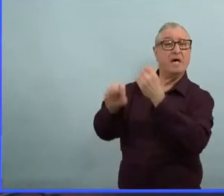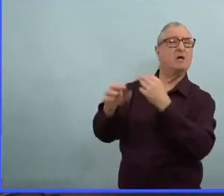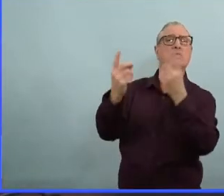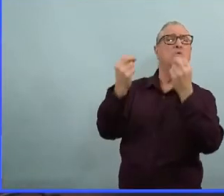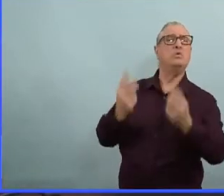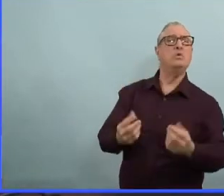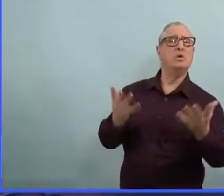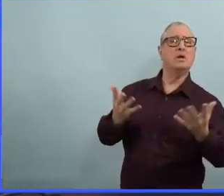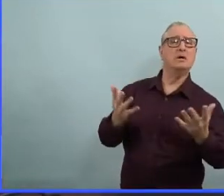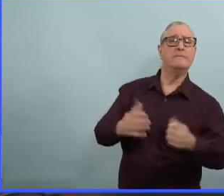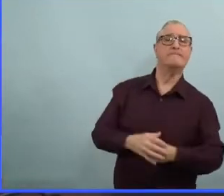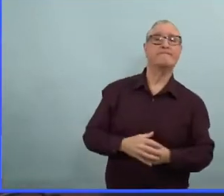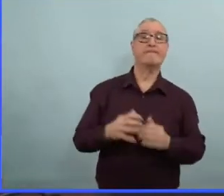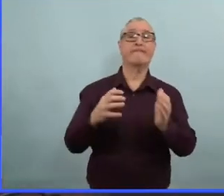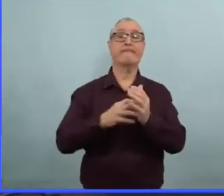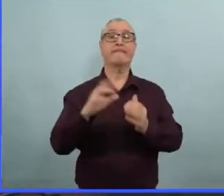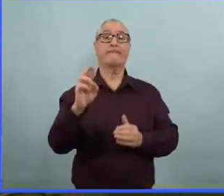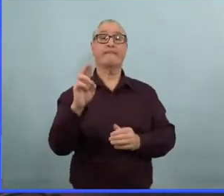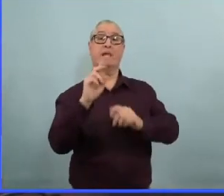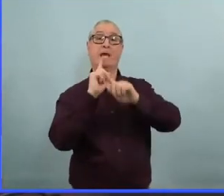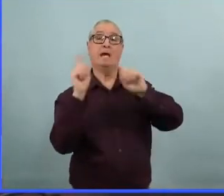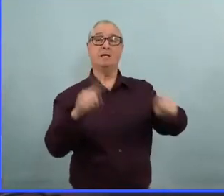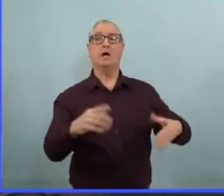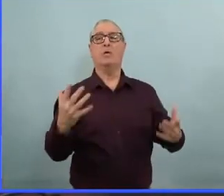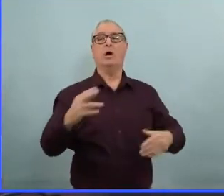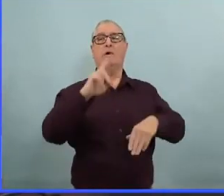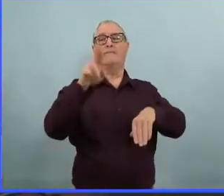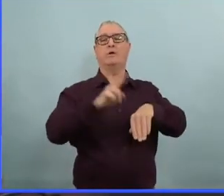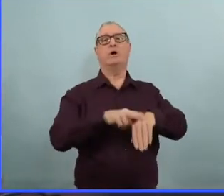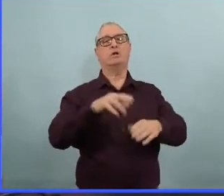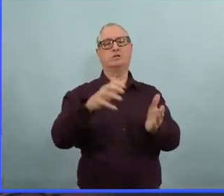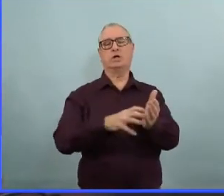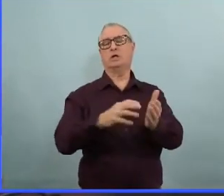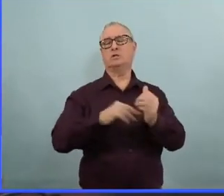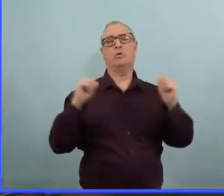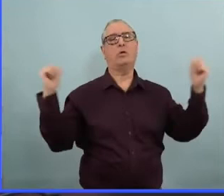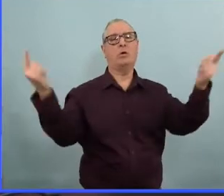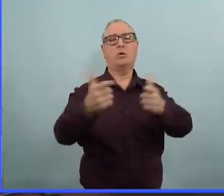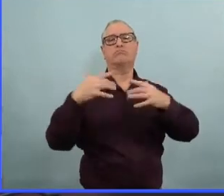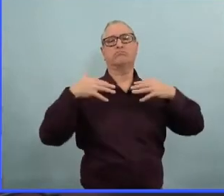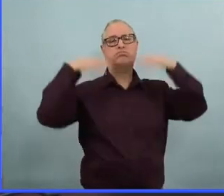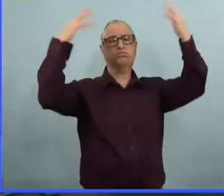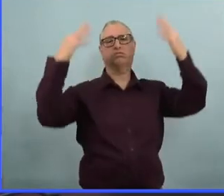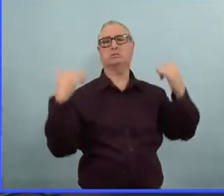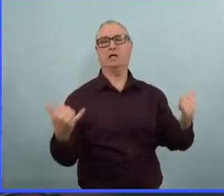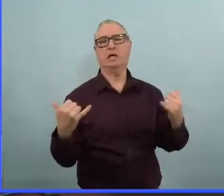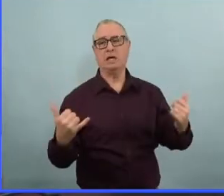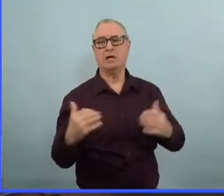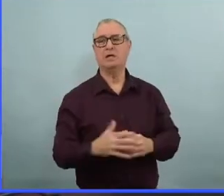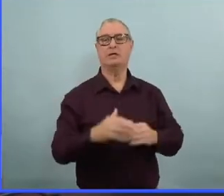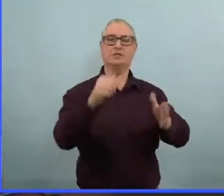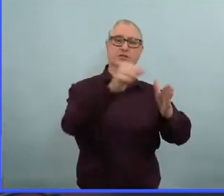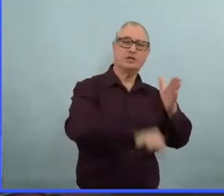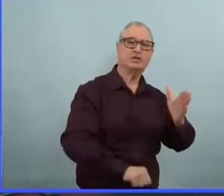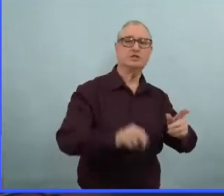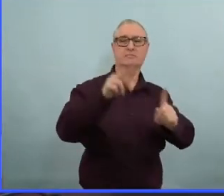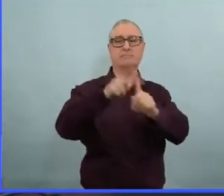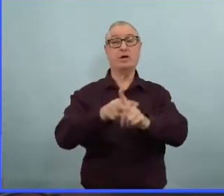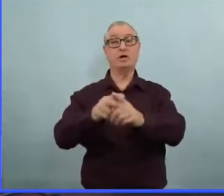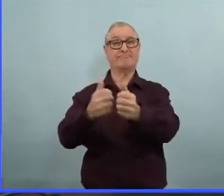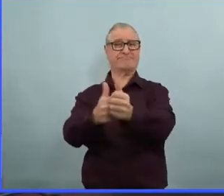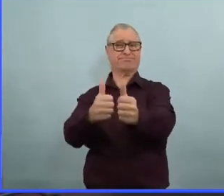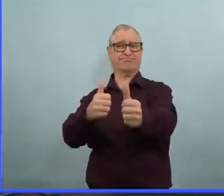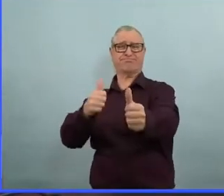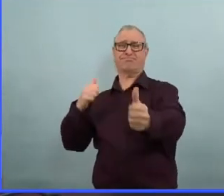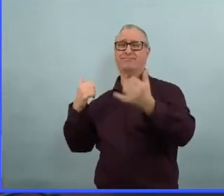parce que ça fait deux ans que ça dure. Il y encore beaucoup de gens qui sont malades. Alors, est-ce qu'on utilise les restrictions